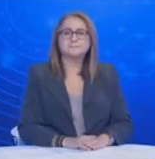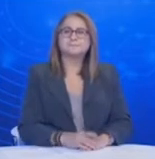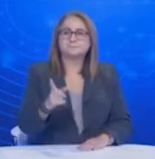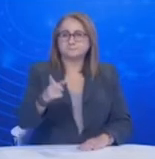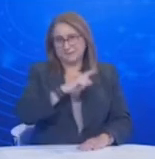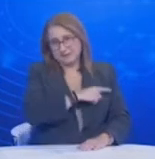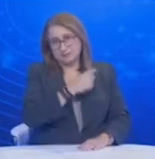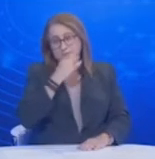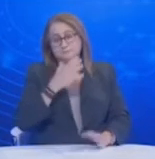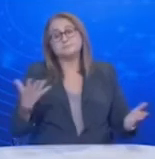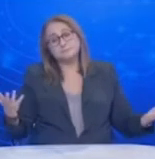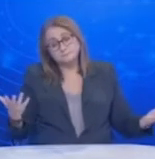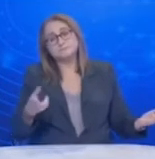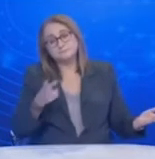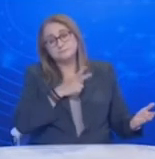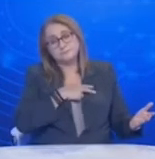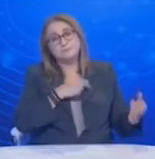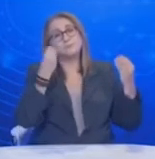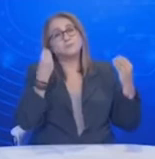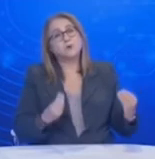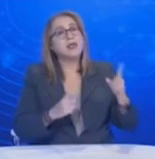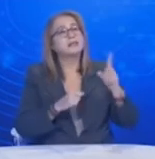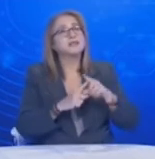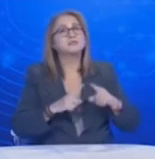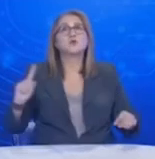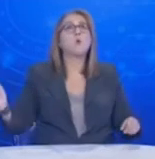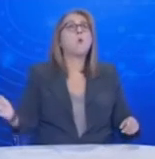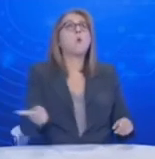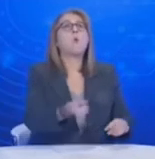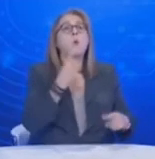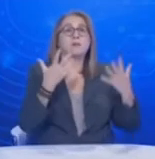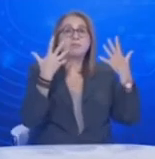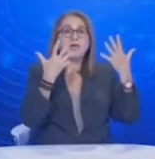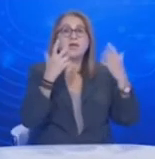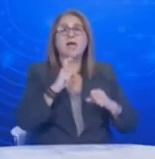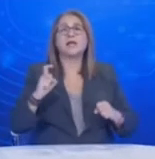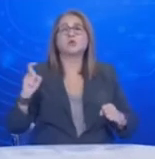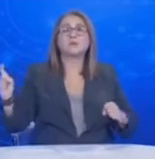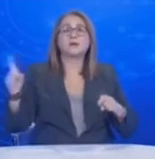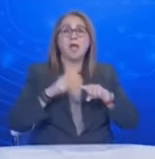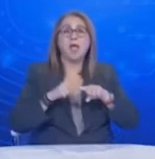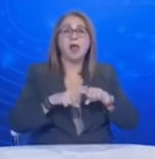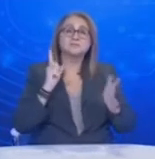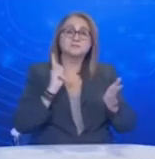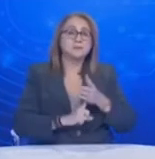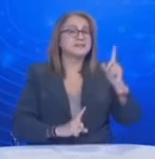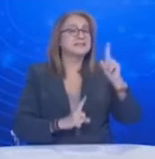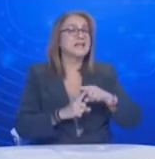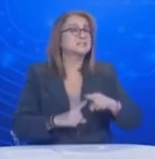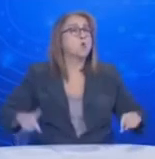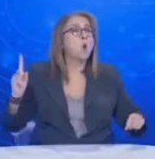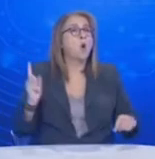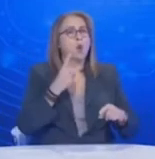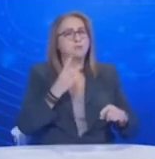ιδανικό θα είναι να έχουμε συνεχώς τεστ σε όλους Κάθε μέρα είναι δυνατόν δηλαδή 10 εκατομμύρια τεστ την ημέρα το έχουμε ξαναπεί αυτό, δεν γίνεται αυτό, δεν υπάρχουν δυνατότητες